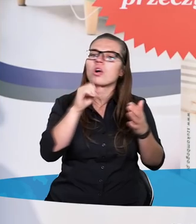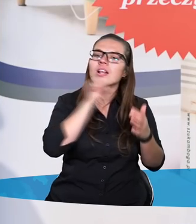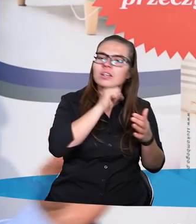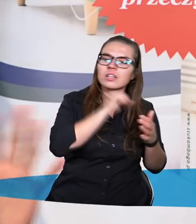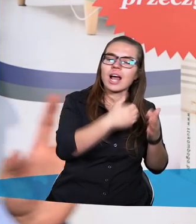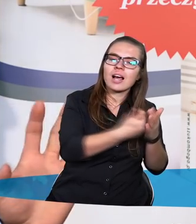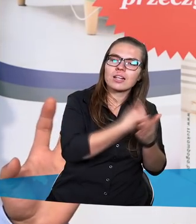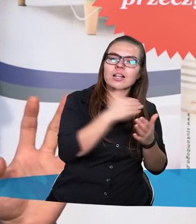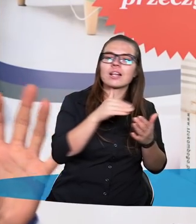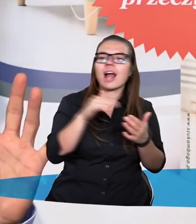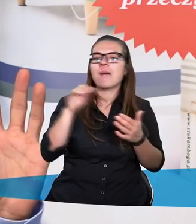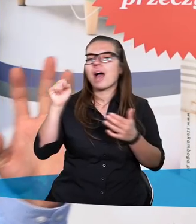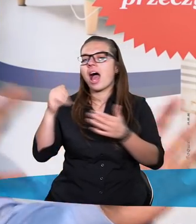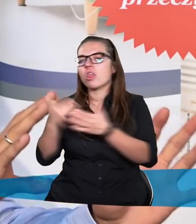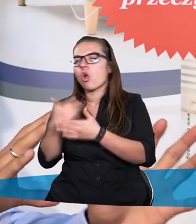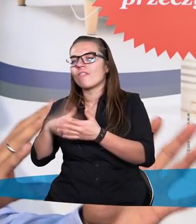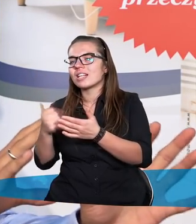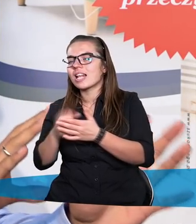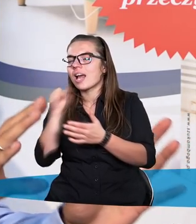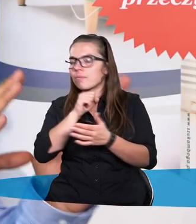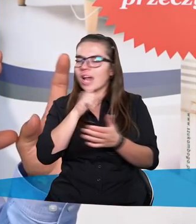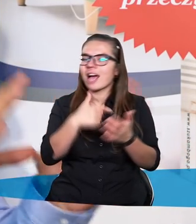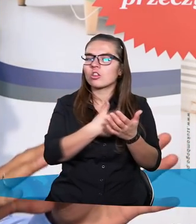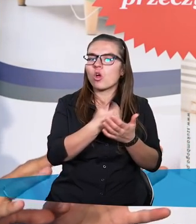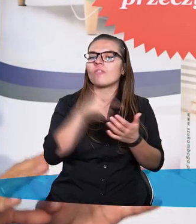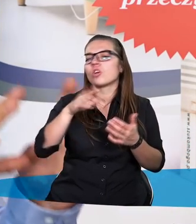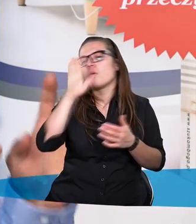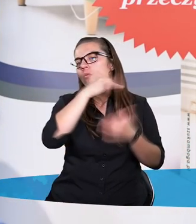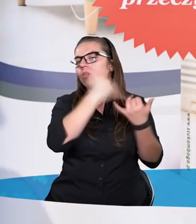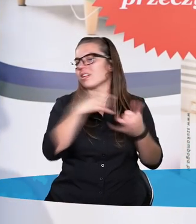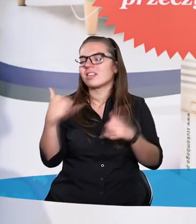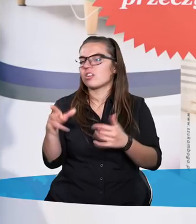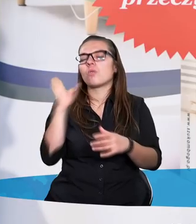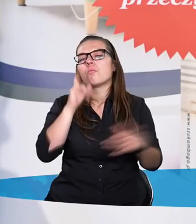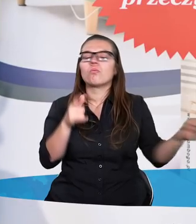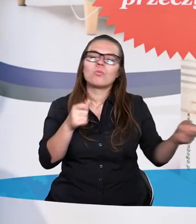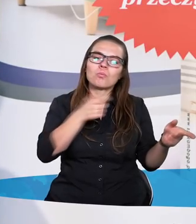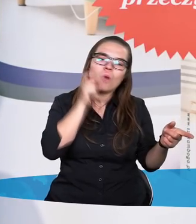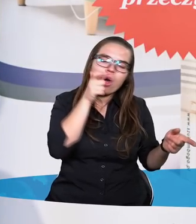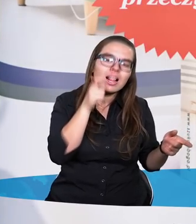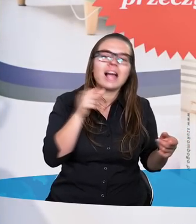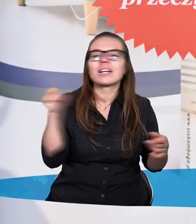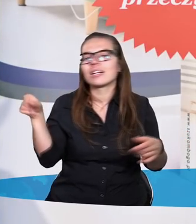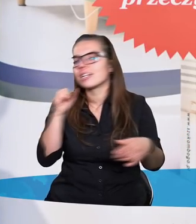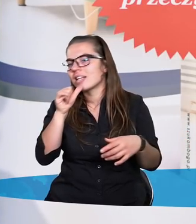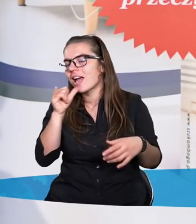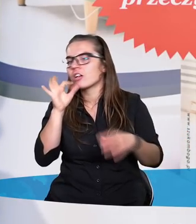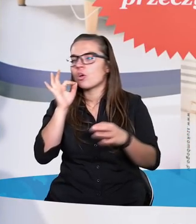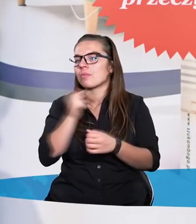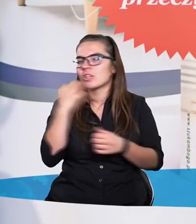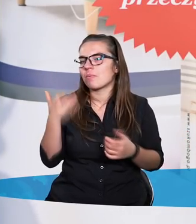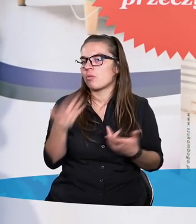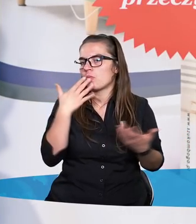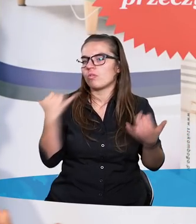Nowego Testamentu to zupełnie inny Bóg. To jest srogi, prawda, tutaj taki morderczy, sędzia, a tutaj taki dobry,